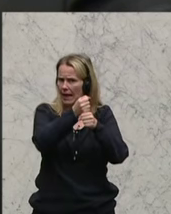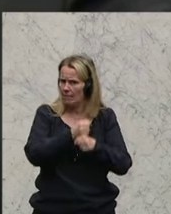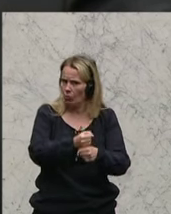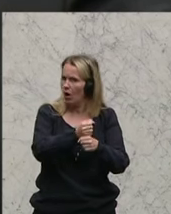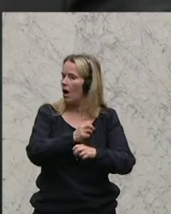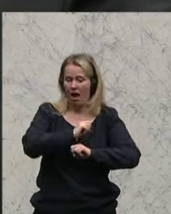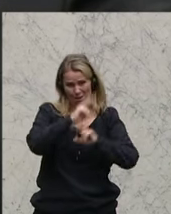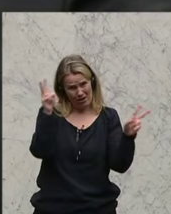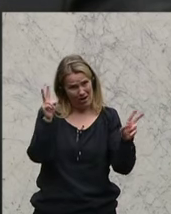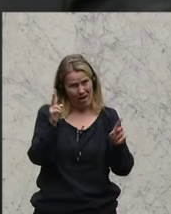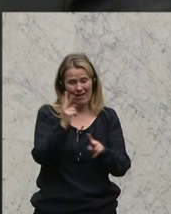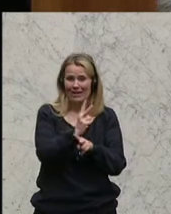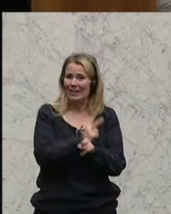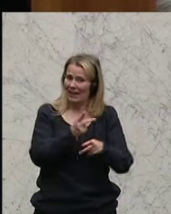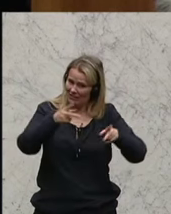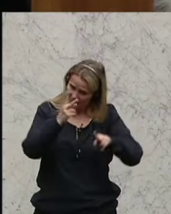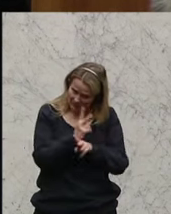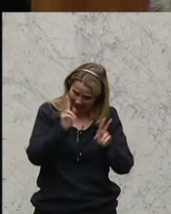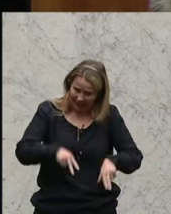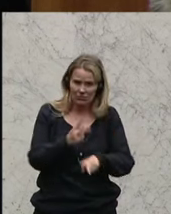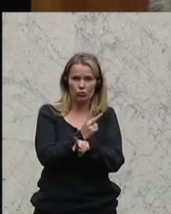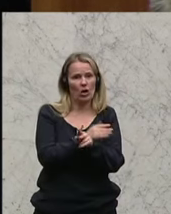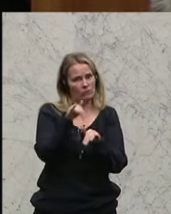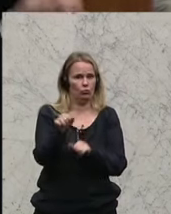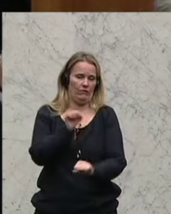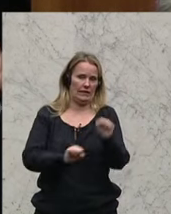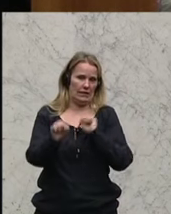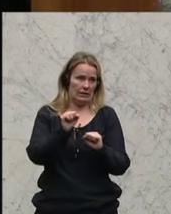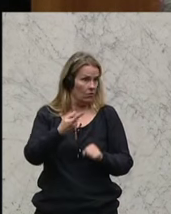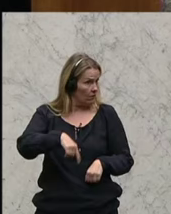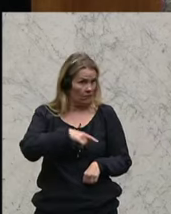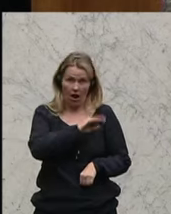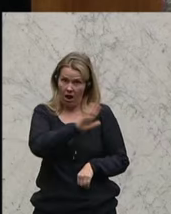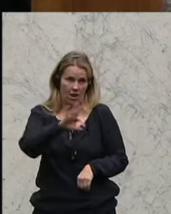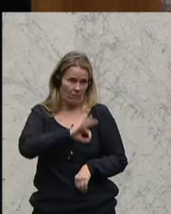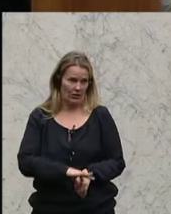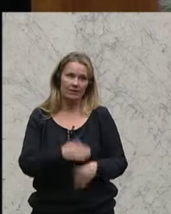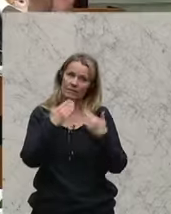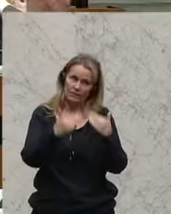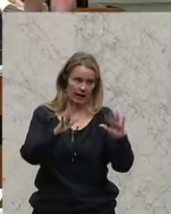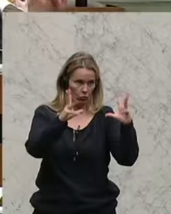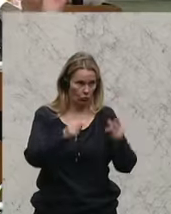Rechtsstaatlichkeit verteidigt haben. Und der Rechtsstaatlichkeit fühlen wir uns wohl alle verpflichtet. Dankeschön.